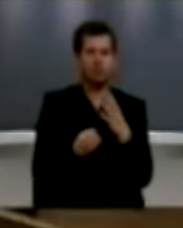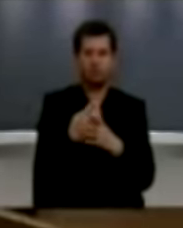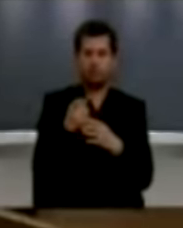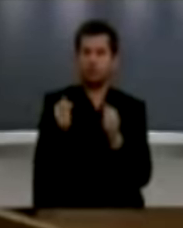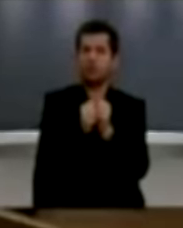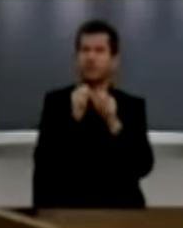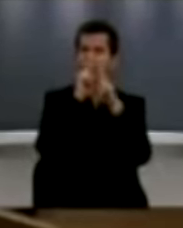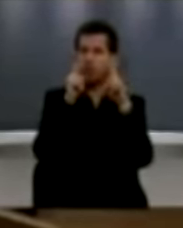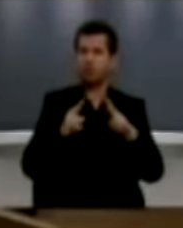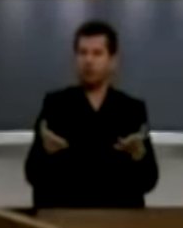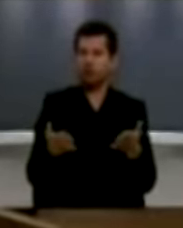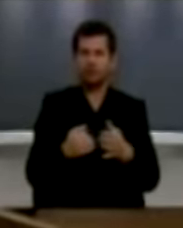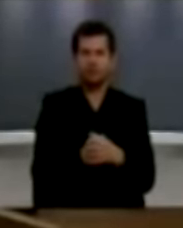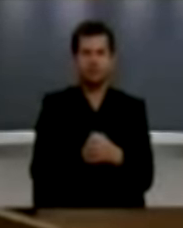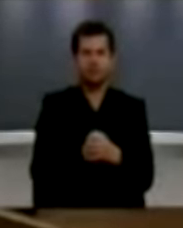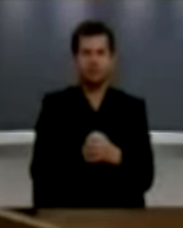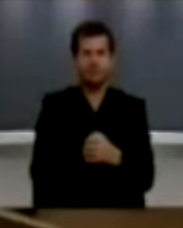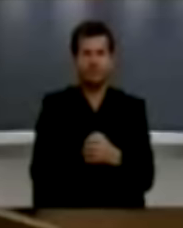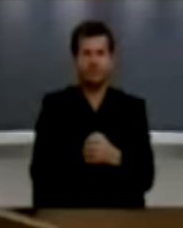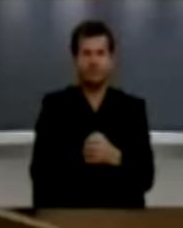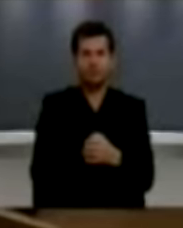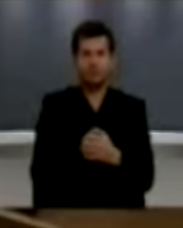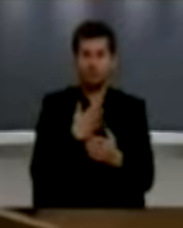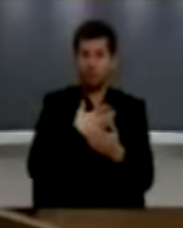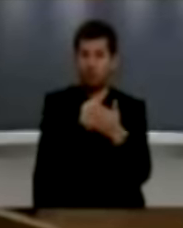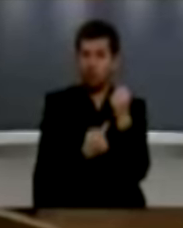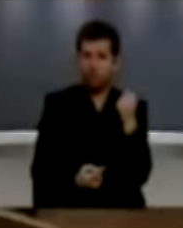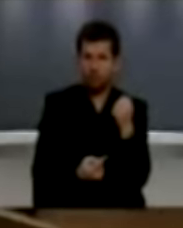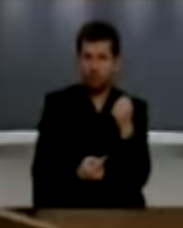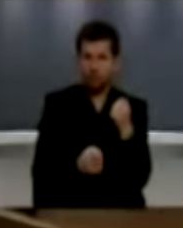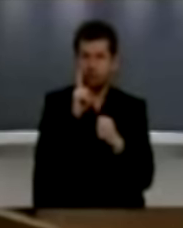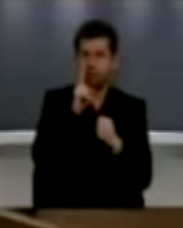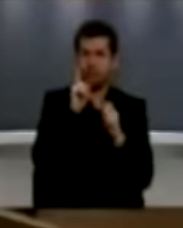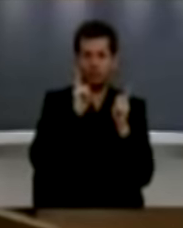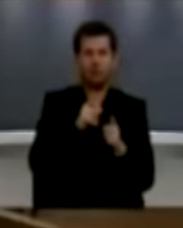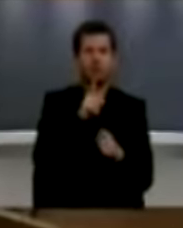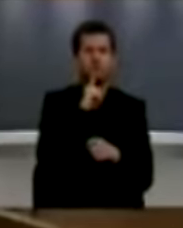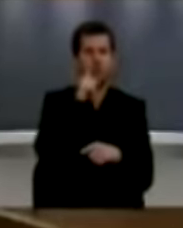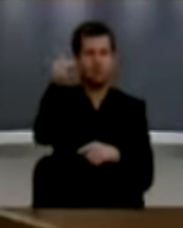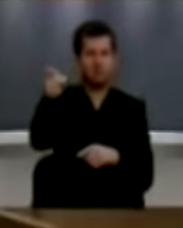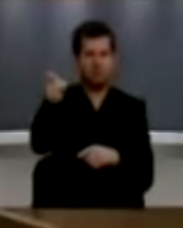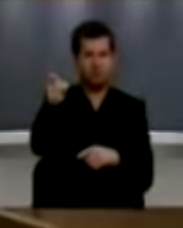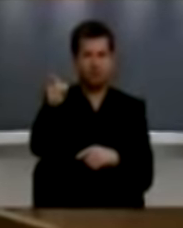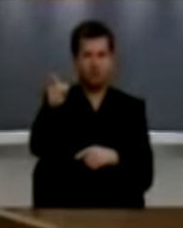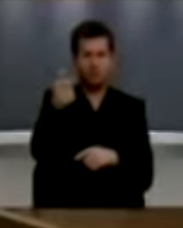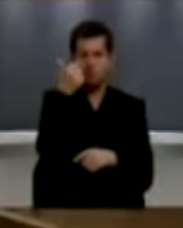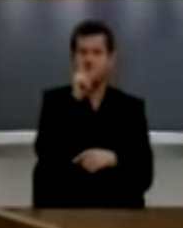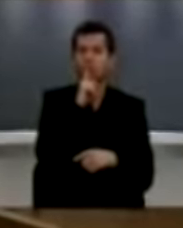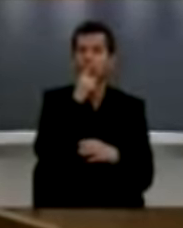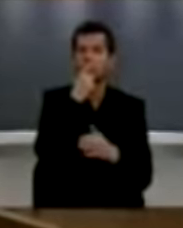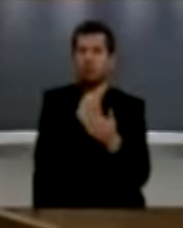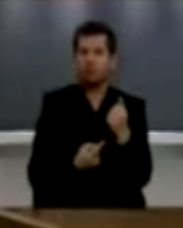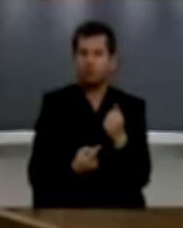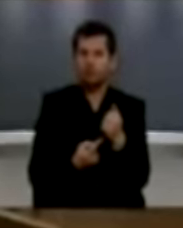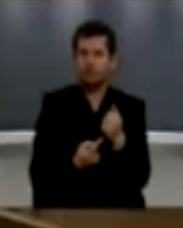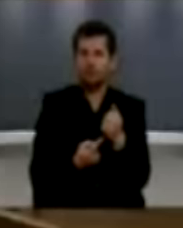ndërkomtare? Nëse kemi dështu ne, atër duhet të drejtohet gjishtit e burimi i dështimit. E